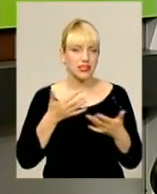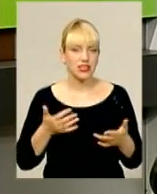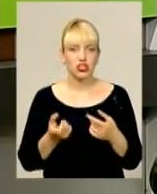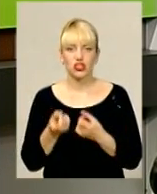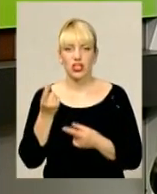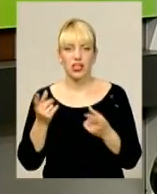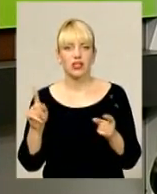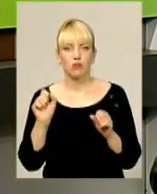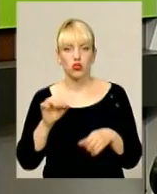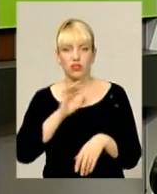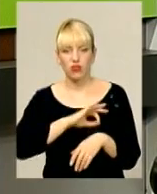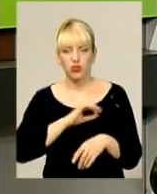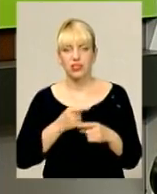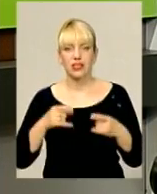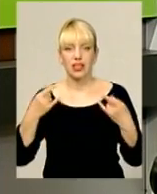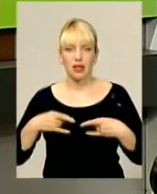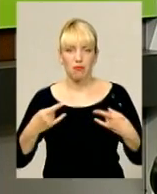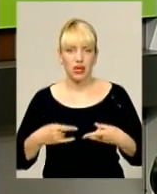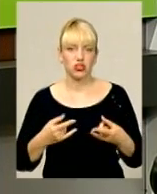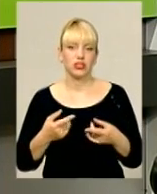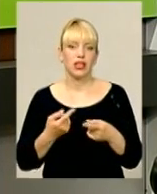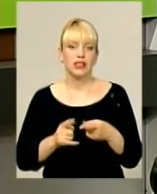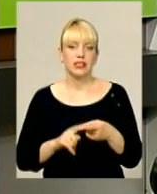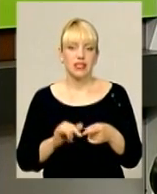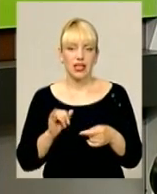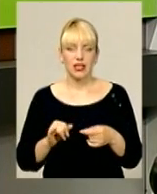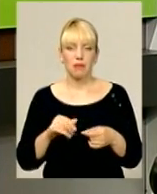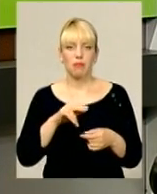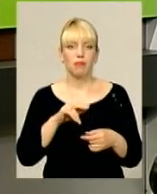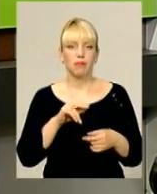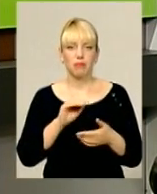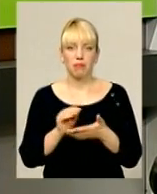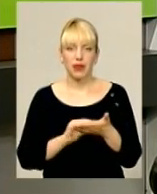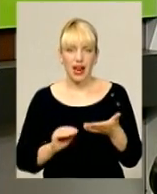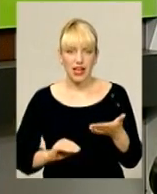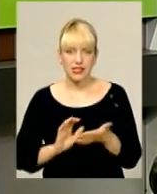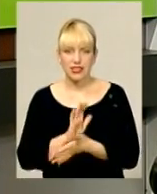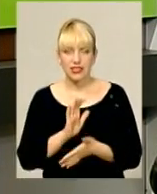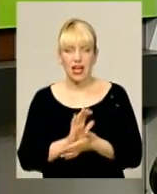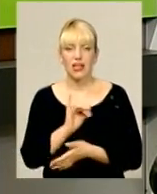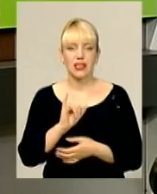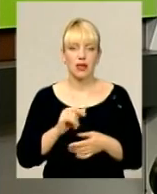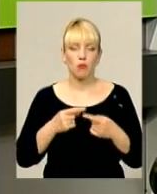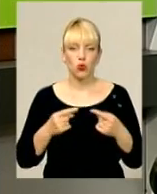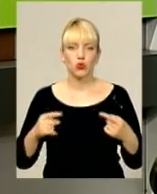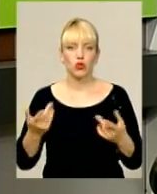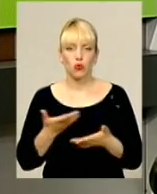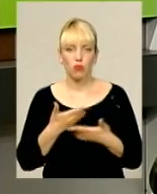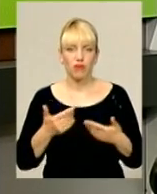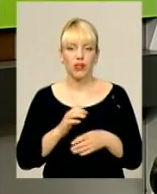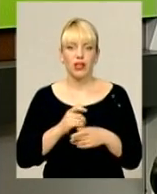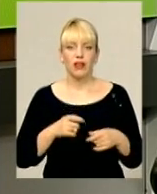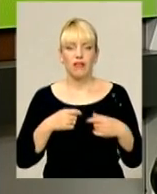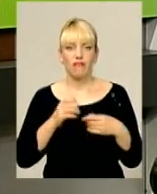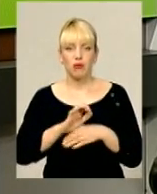можемо використовувати, це і телебачення, це і преса, це наша продукція, яку ми випускаємо, де ми